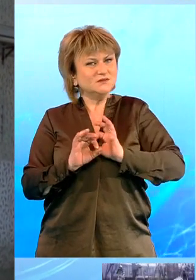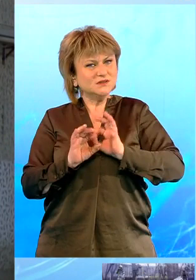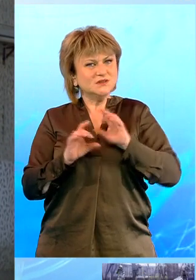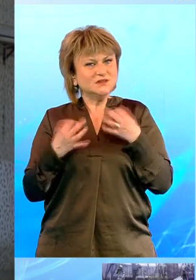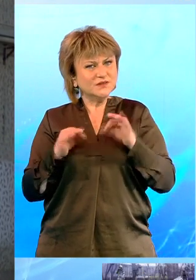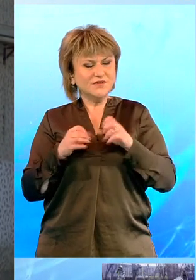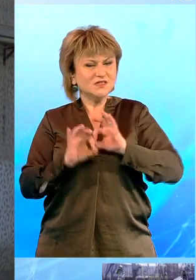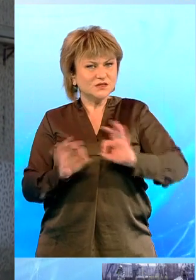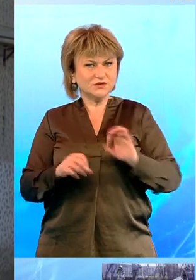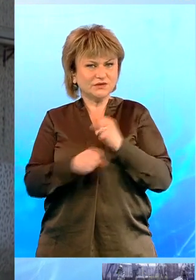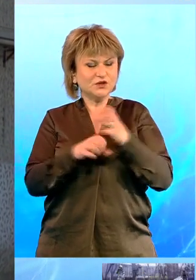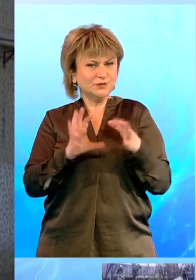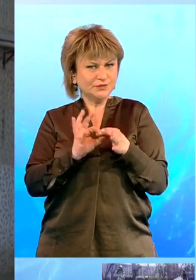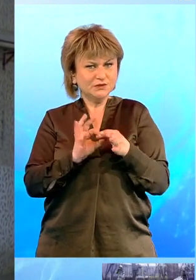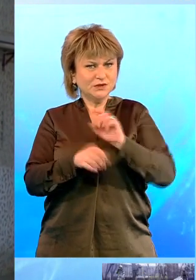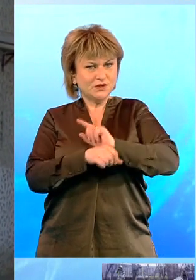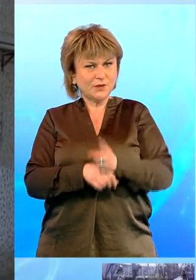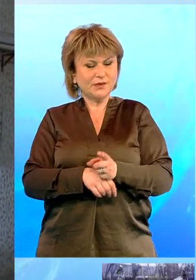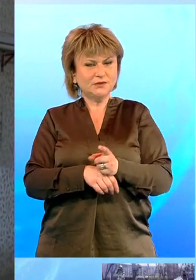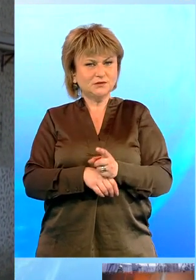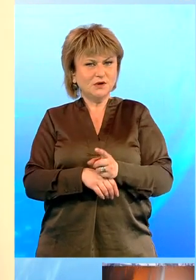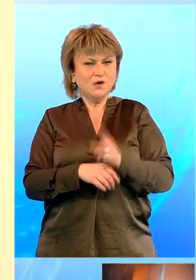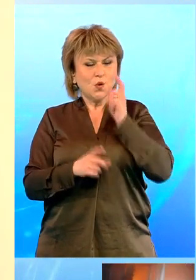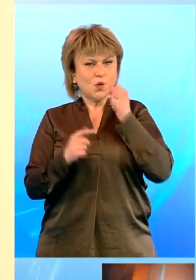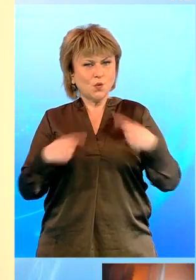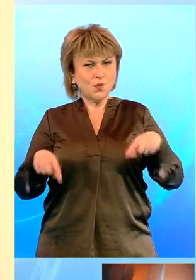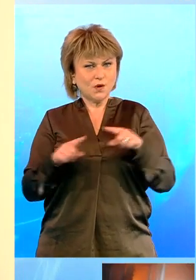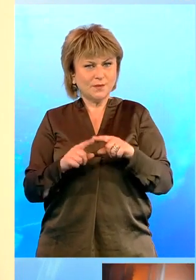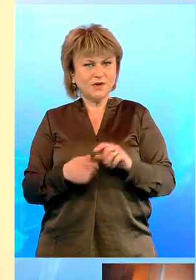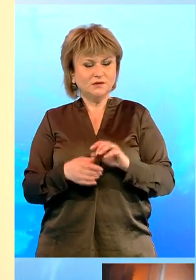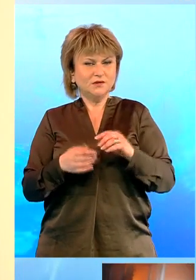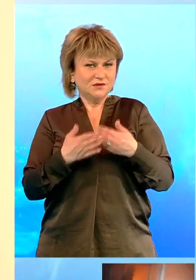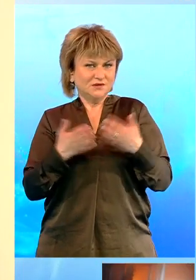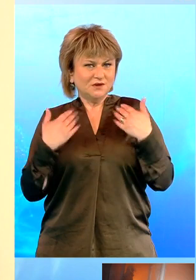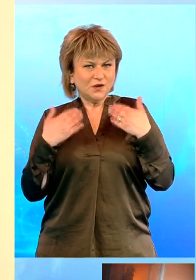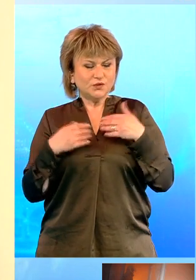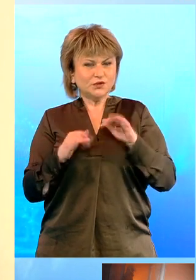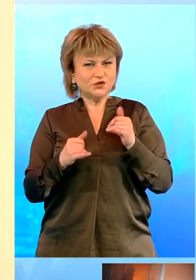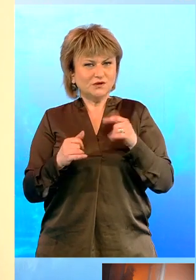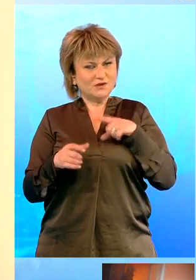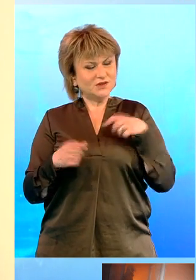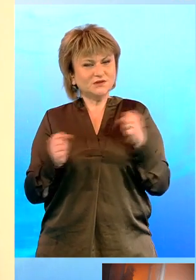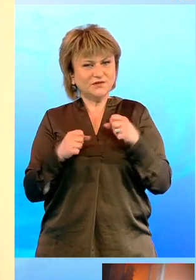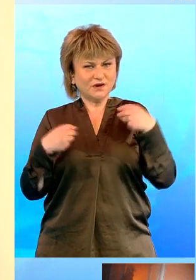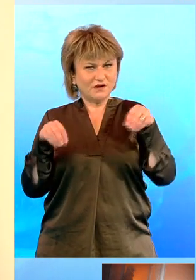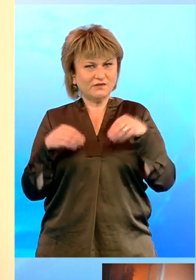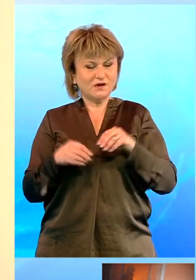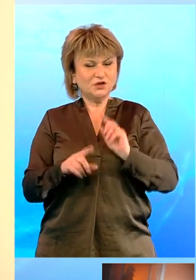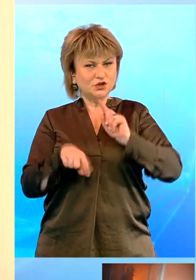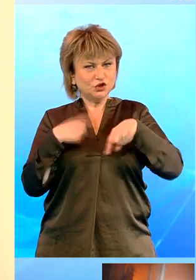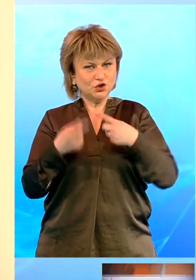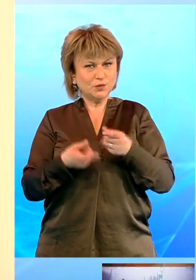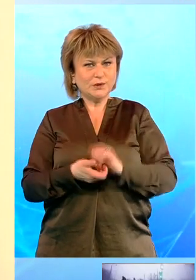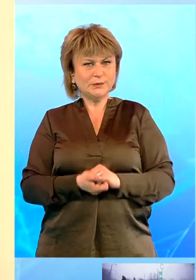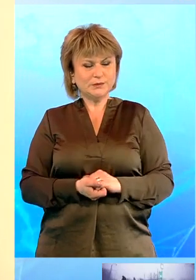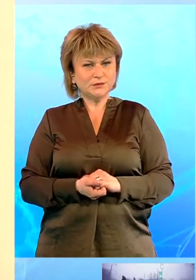reconecta cât mai rapid locuitorii și să beneficieze de căldură, pentru că încă este frig afară. Ulterior,